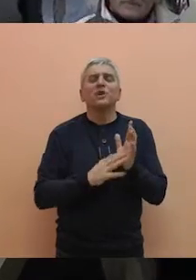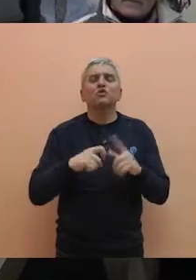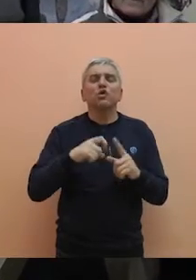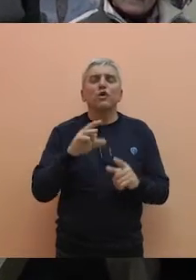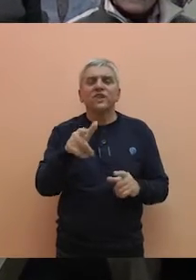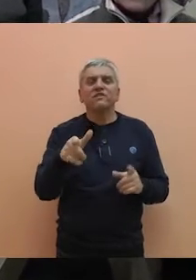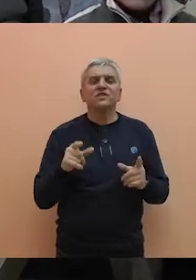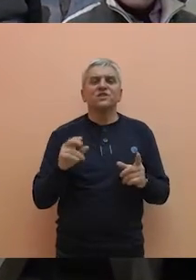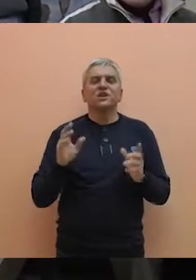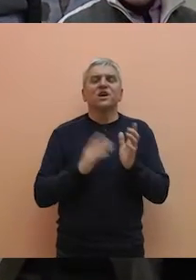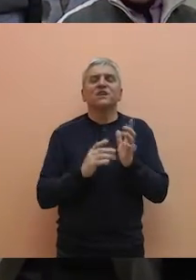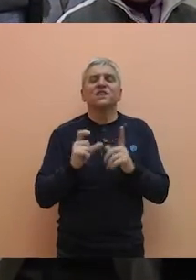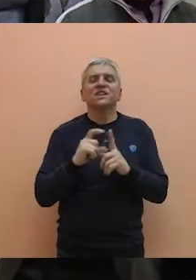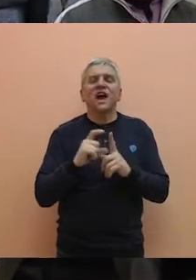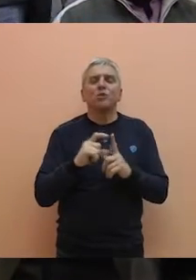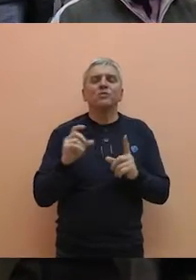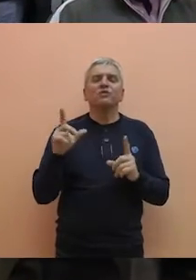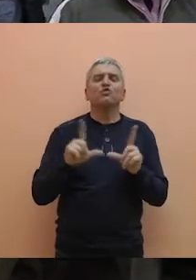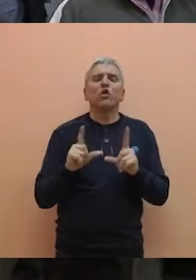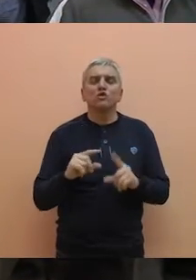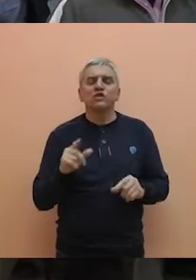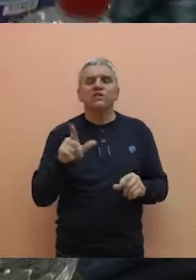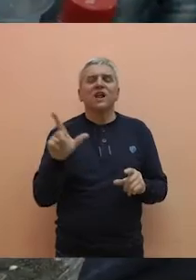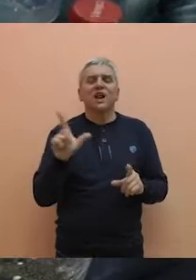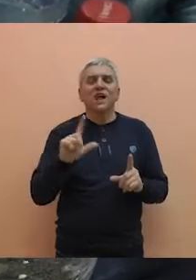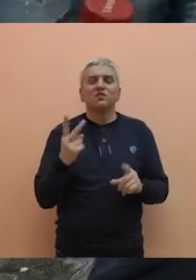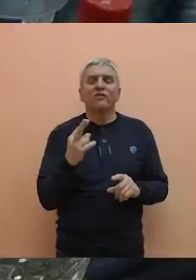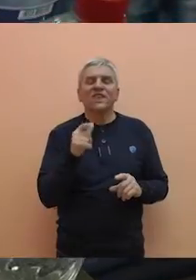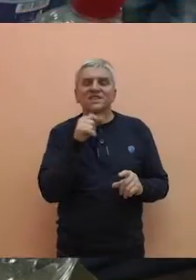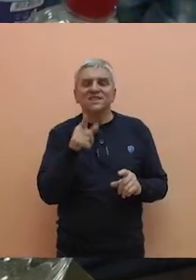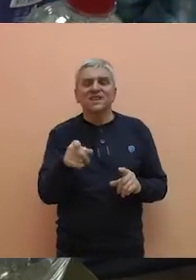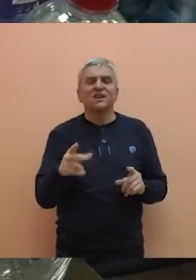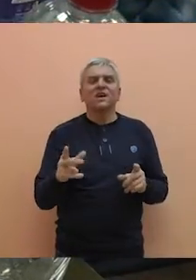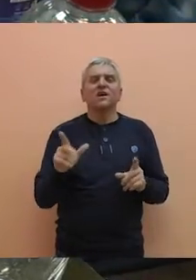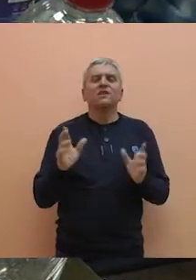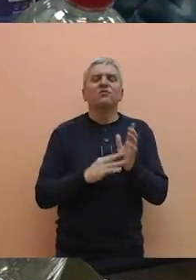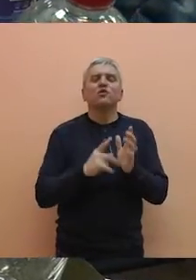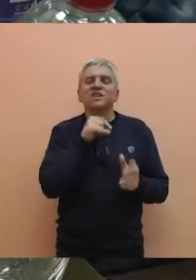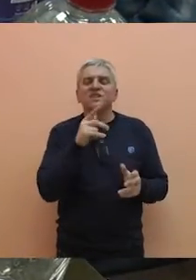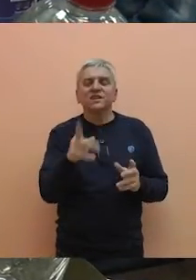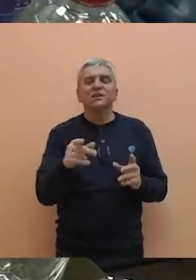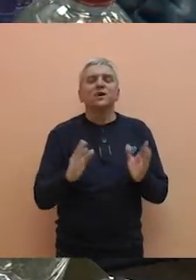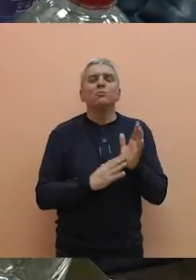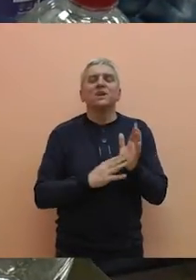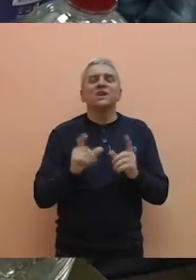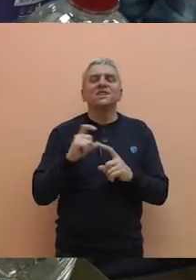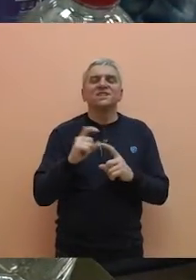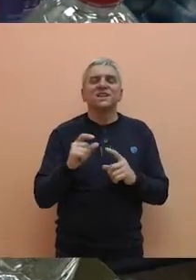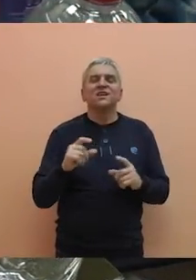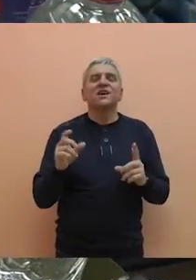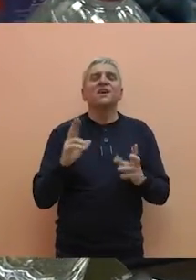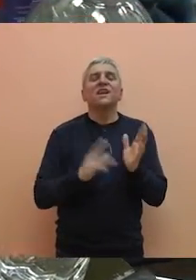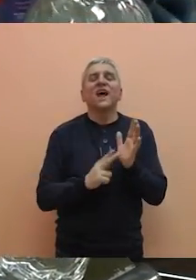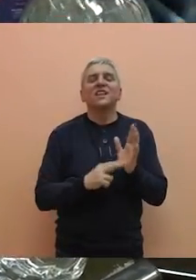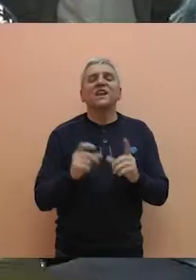Konjević, Ankica Radman Jovanović, Dragomir Urošev, Laslo Vince, Vukica Vukosavljev, Milan Stajić i